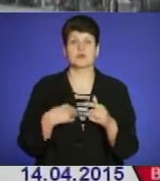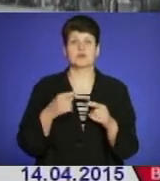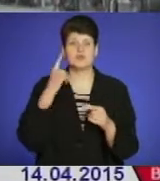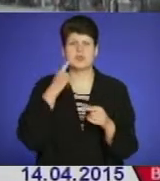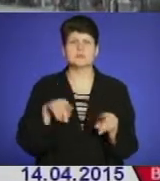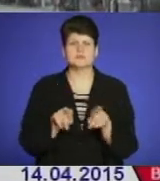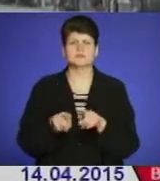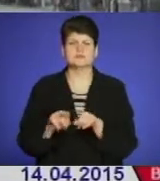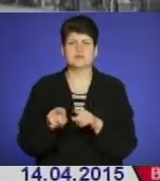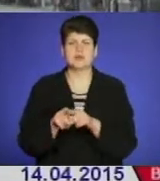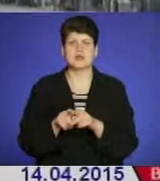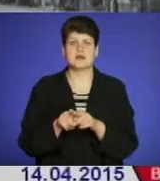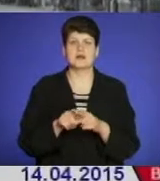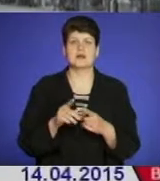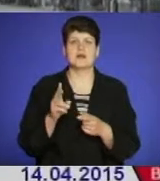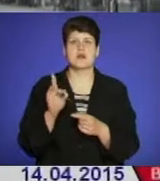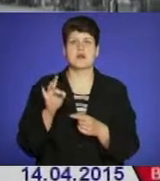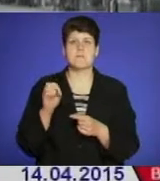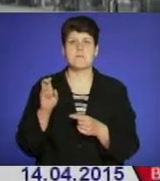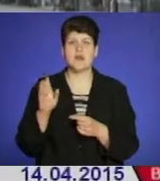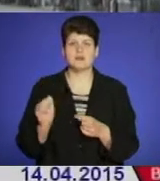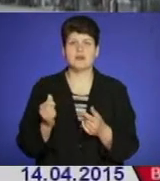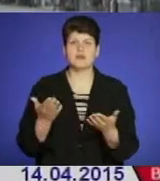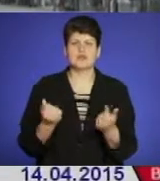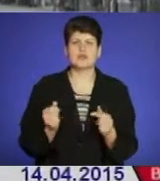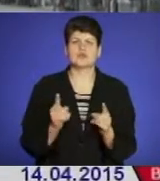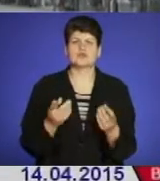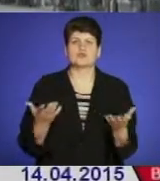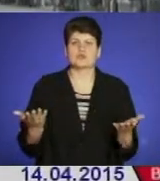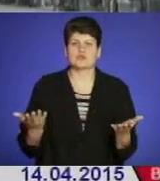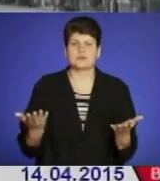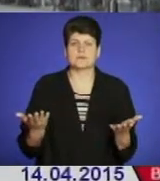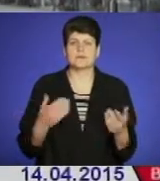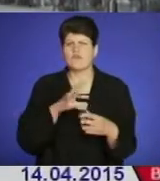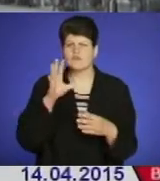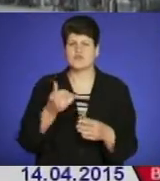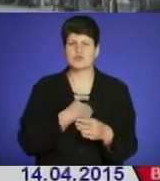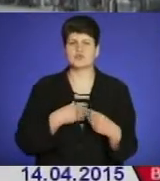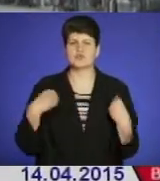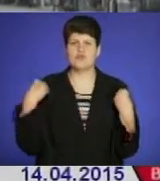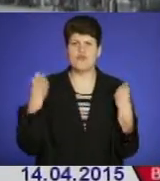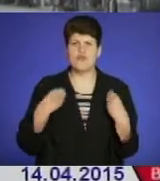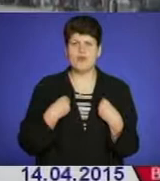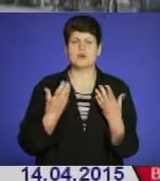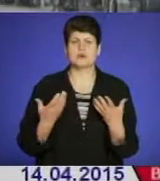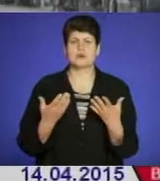те саме. Ребята, дайте щось. Вони всі всьому потребують. Починаючи від форми, продовжуючи